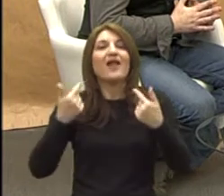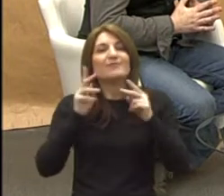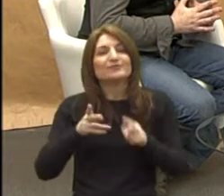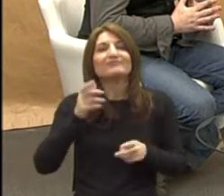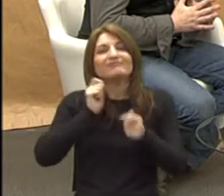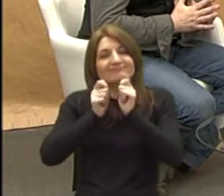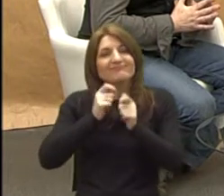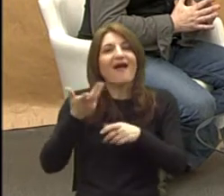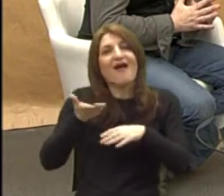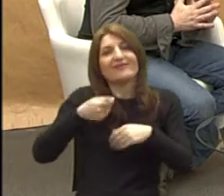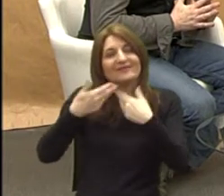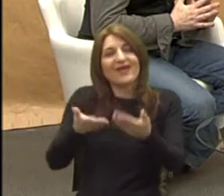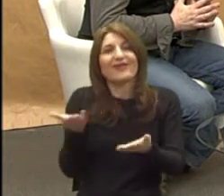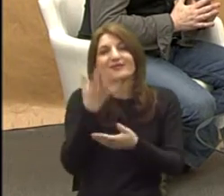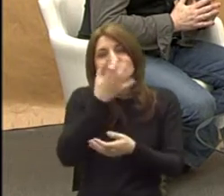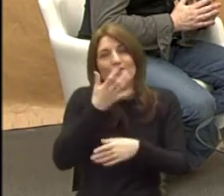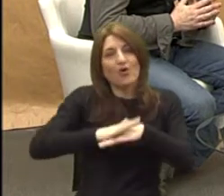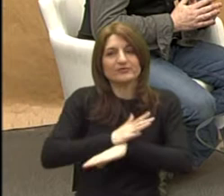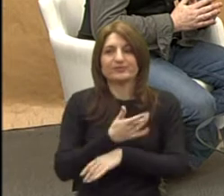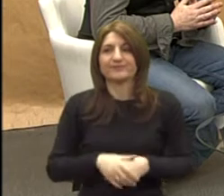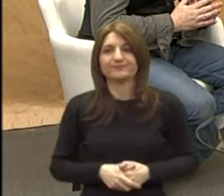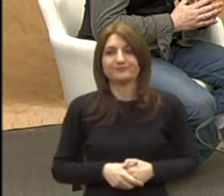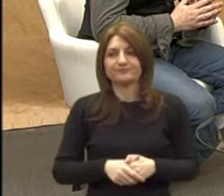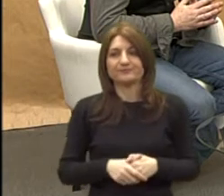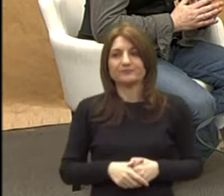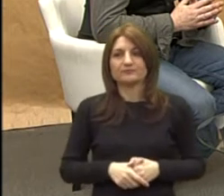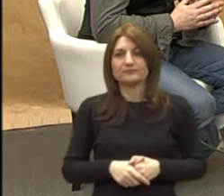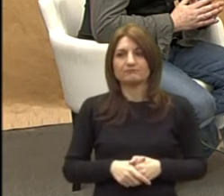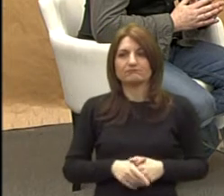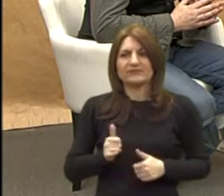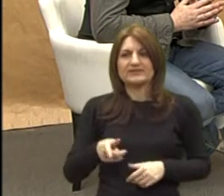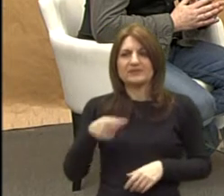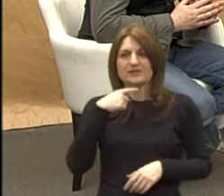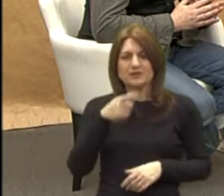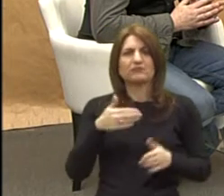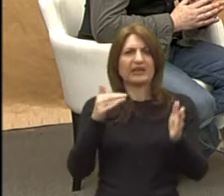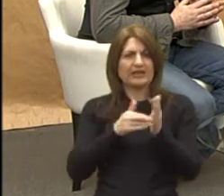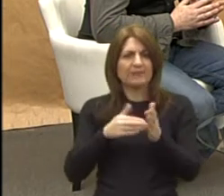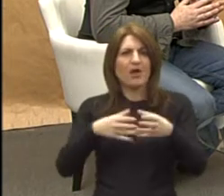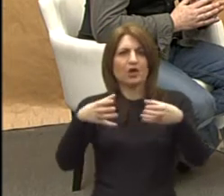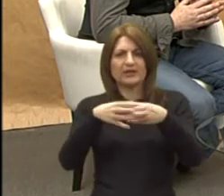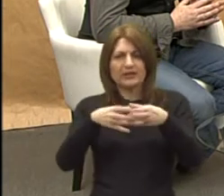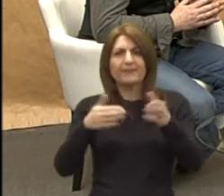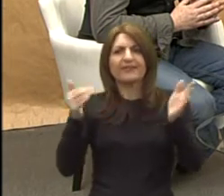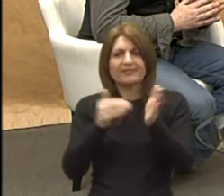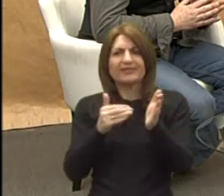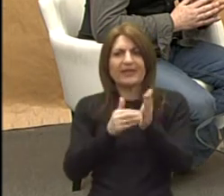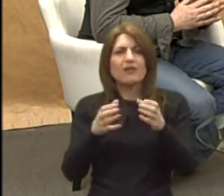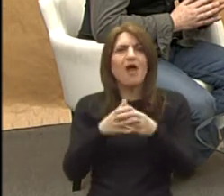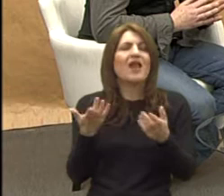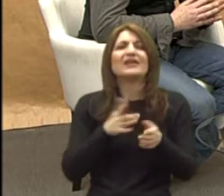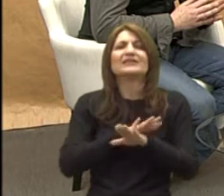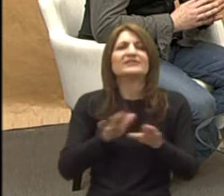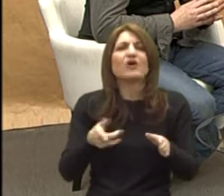senzibilizirati. Ali ono što me zanima, sad ste rekli tim treba, tim treba. Što su, koji su sve